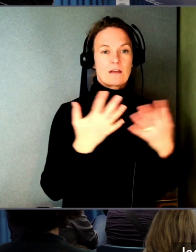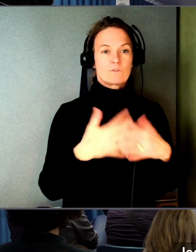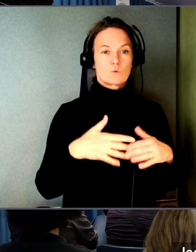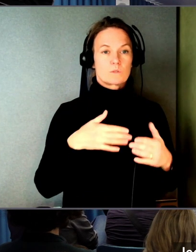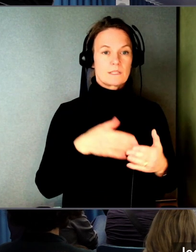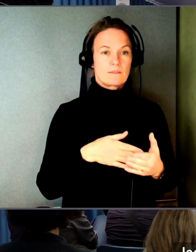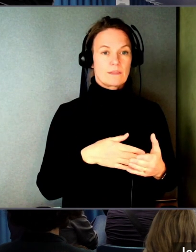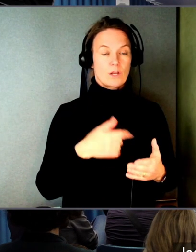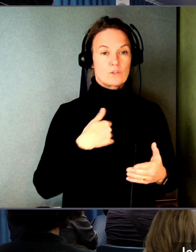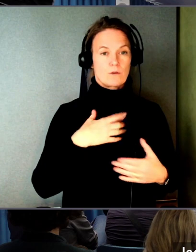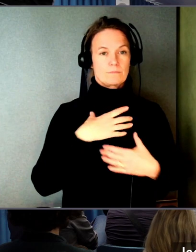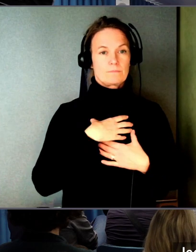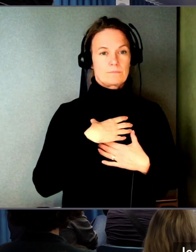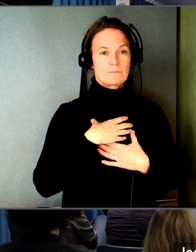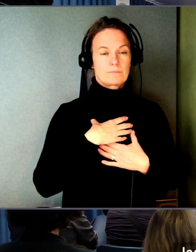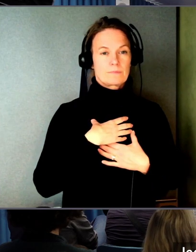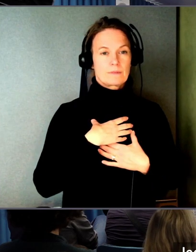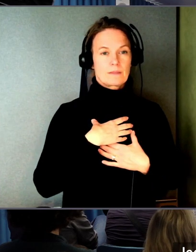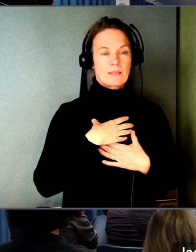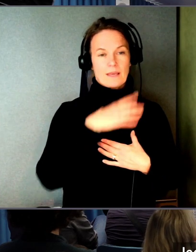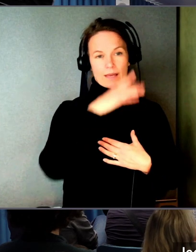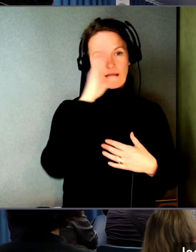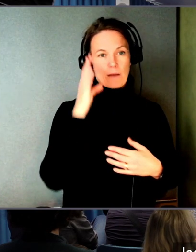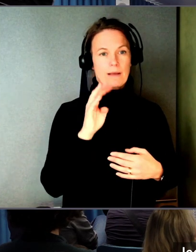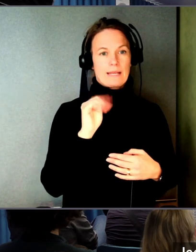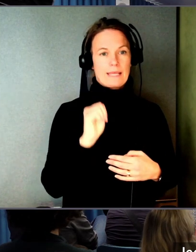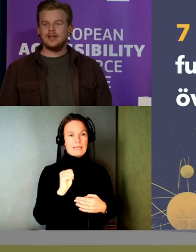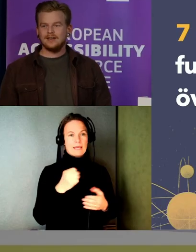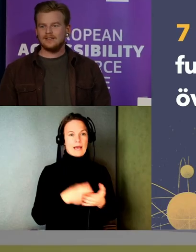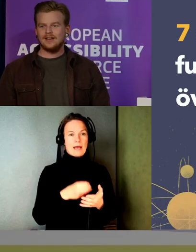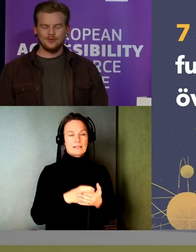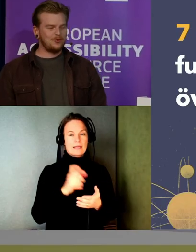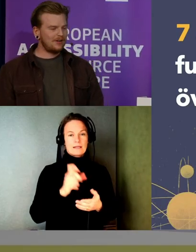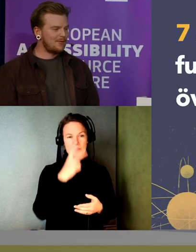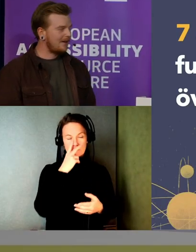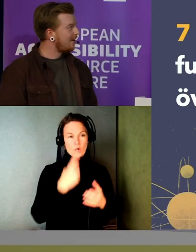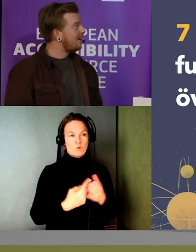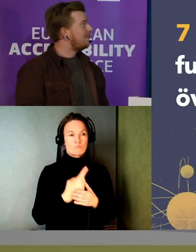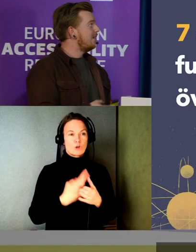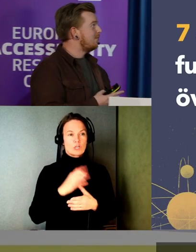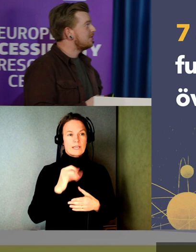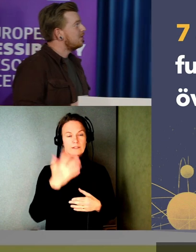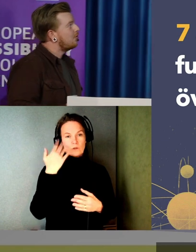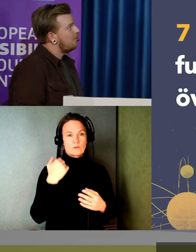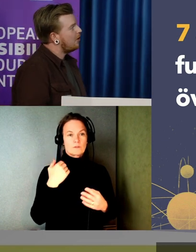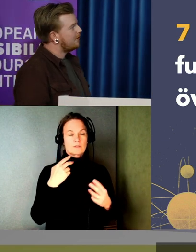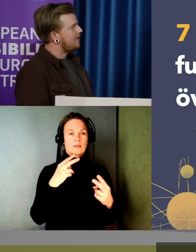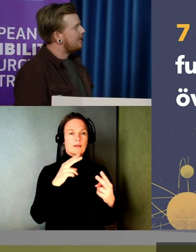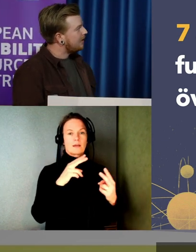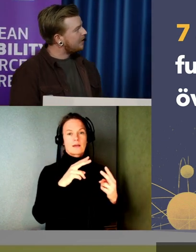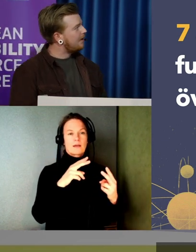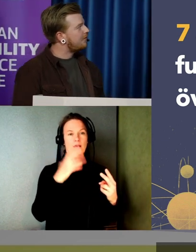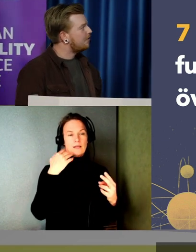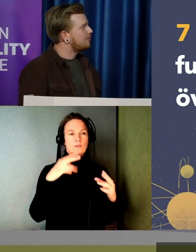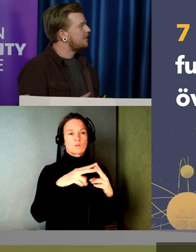Jag som själv är gammal e-handlare såg ju direkten en möjlighet att nå ut till de här. För det är nämligen så att sju av